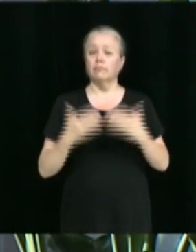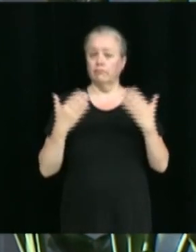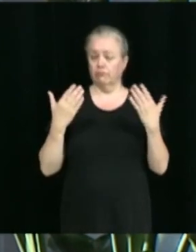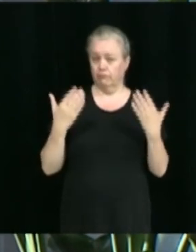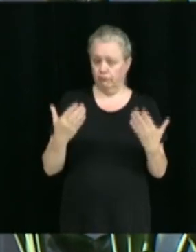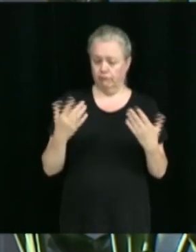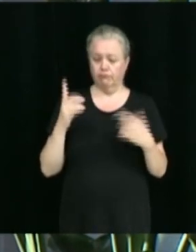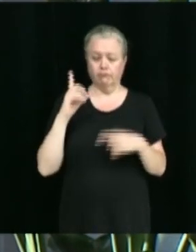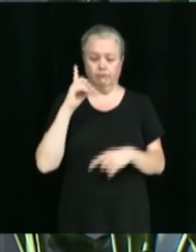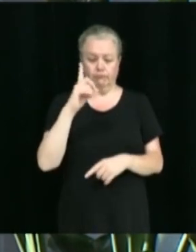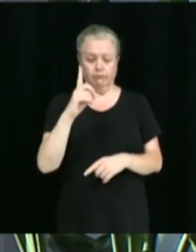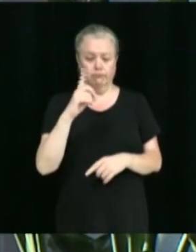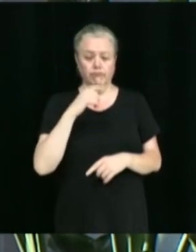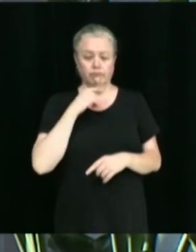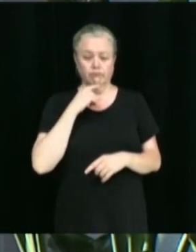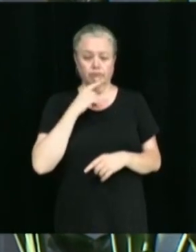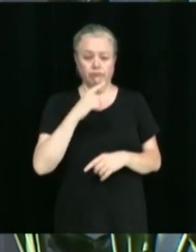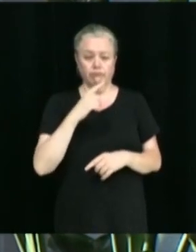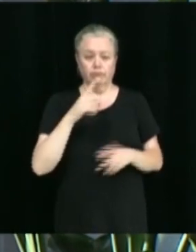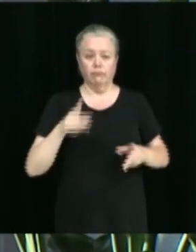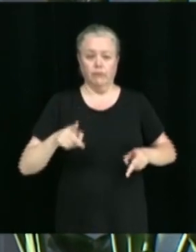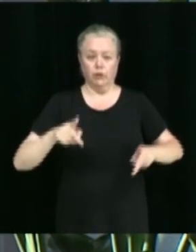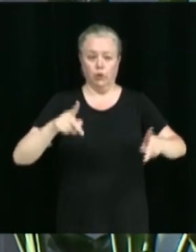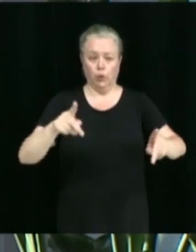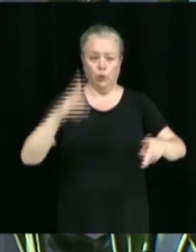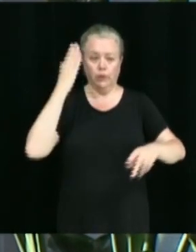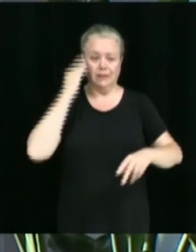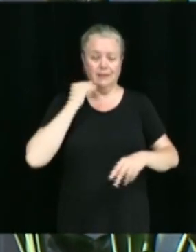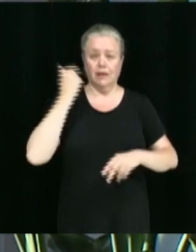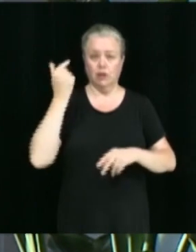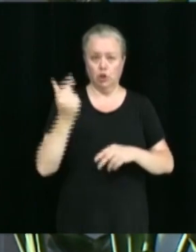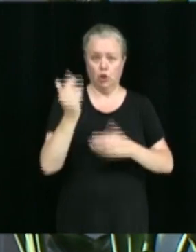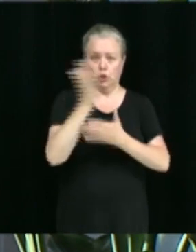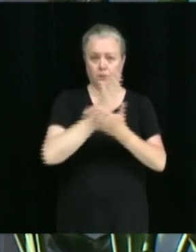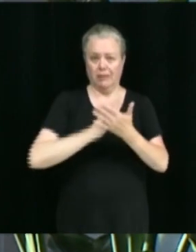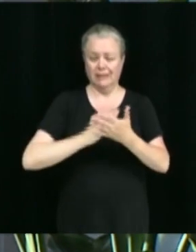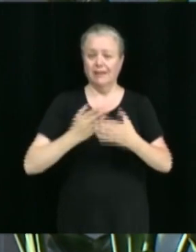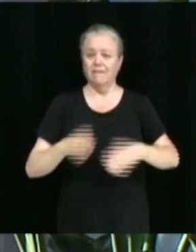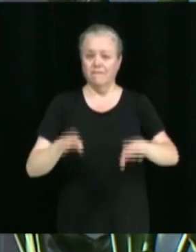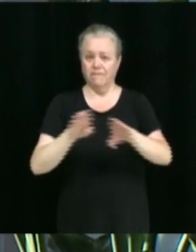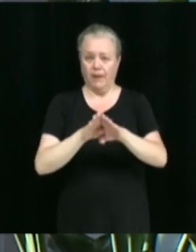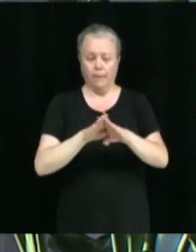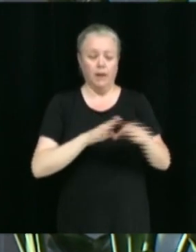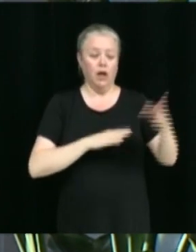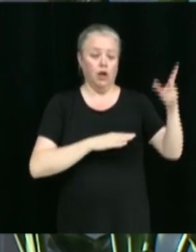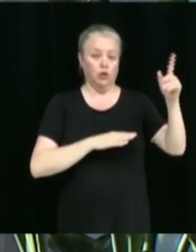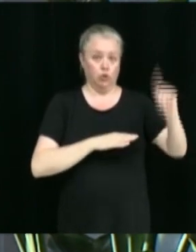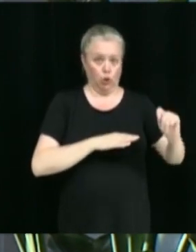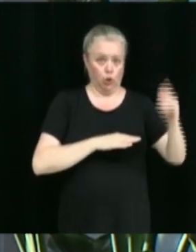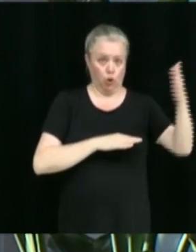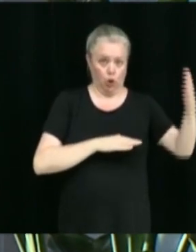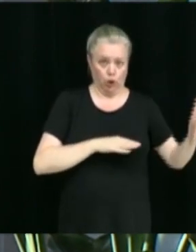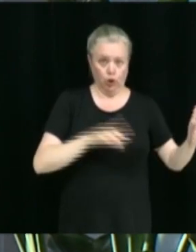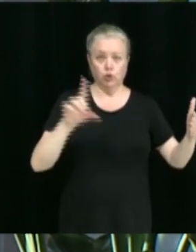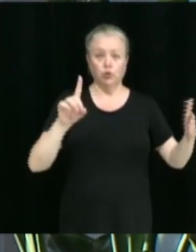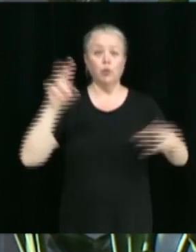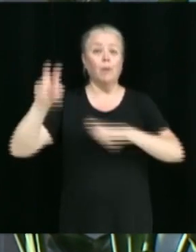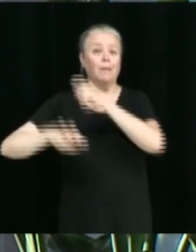décréter la fermeture d'une partie de la rue Saint-Georges entre les rues Turcotte et du Manège, les 4 et 5 juillet.